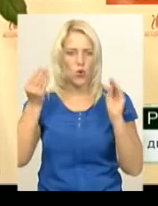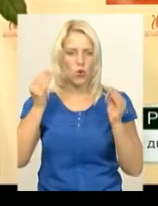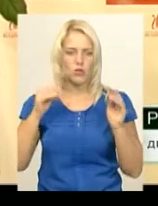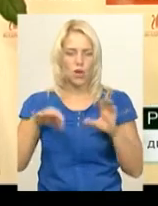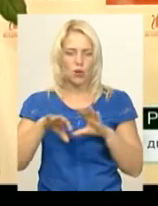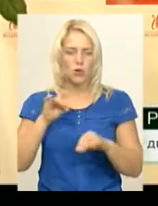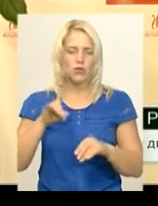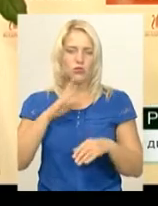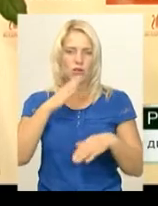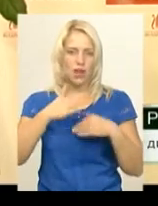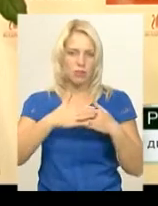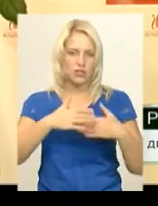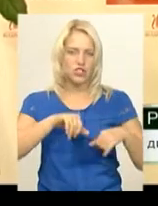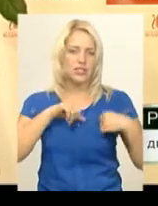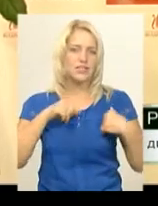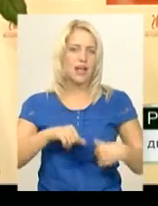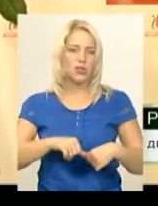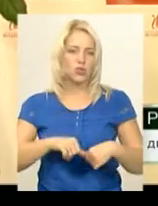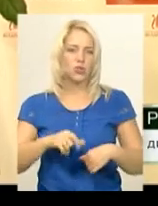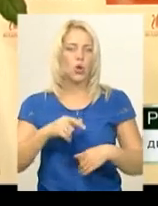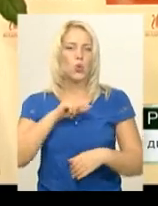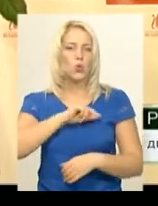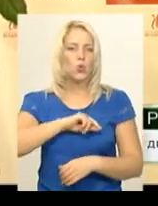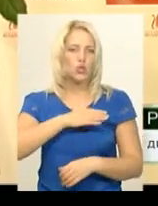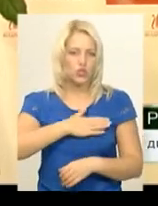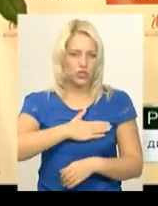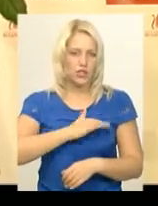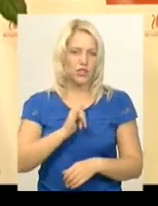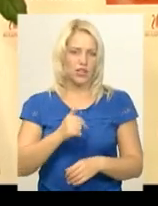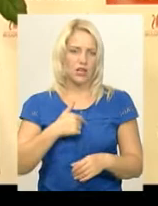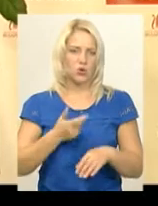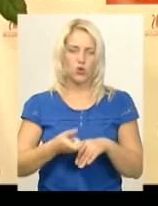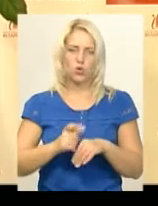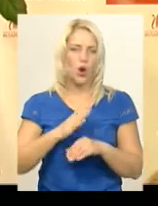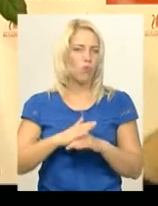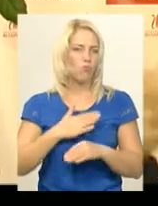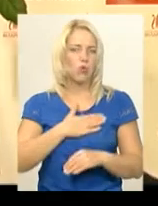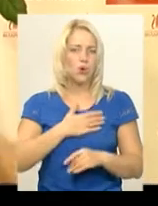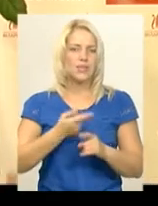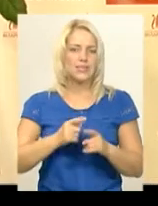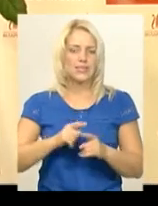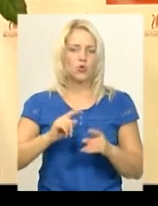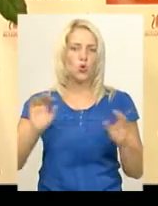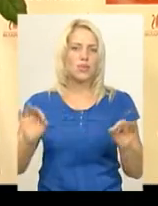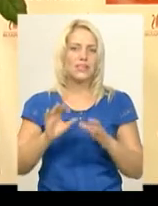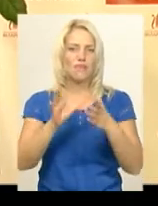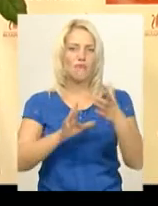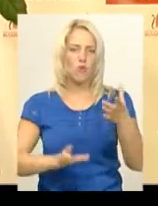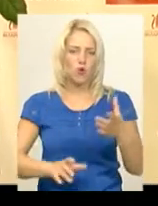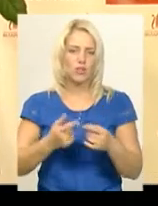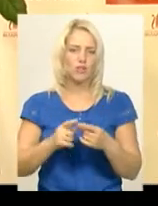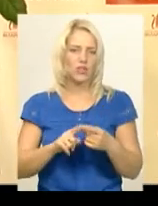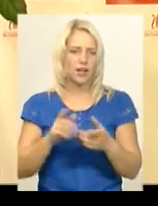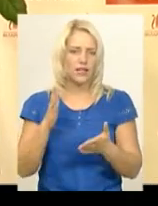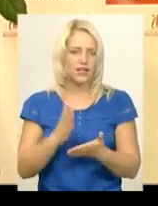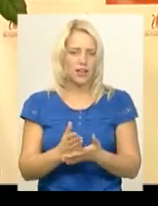серцю, найближче душі. Я дуже люблю цю першу симфонію, вона є прекрасна, власне така енергетична.